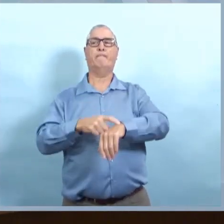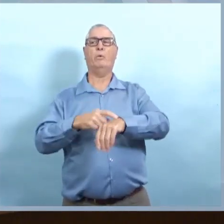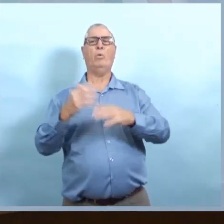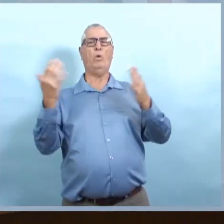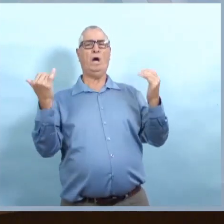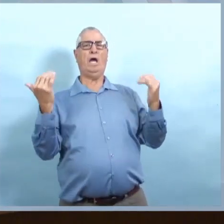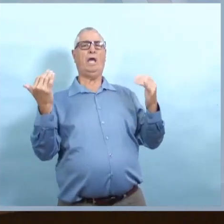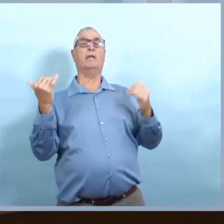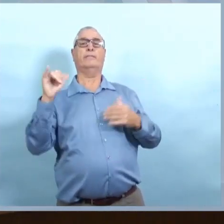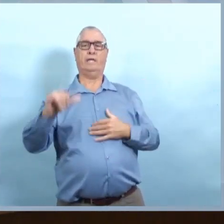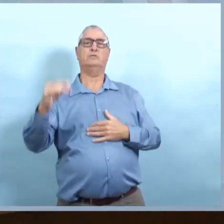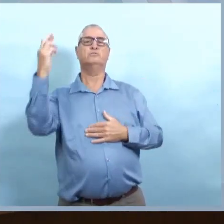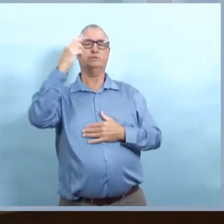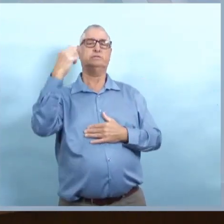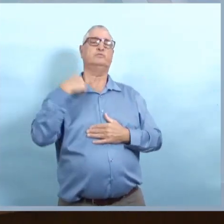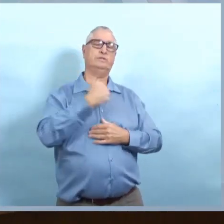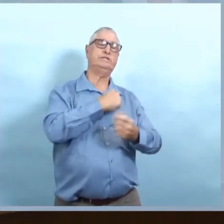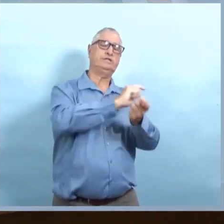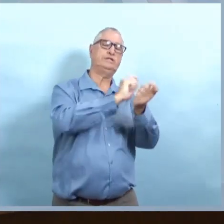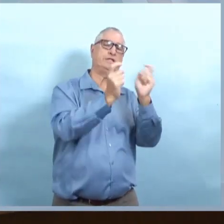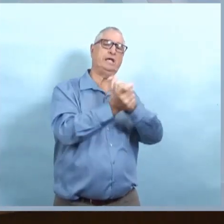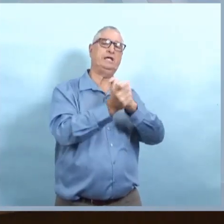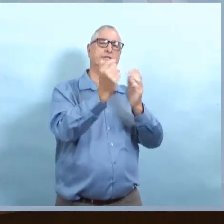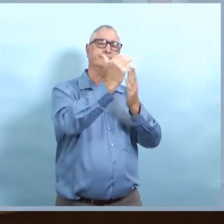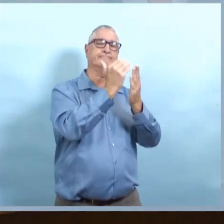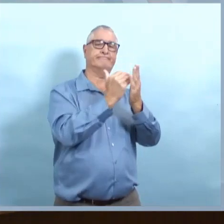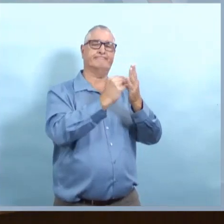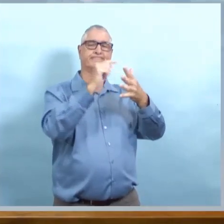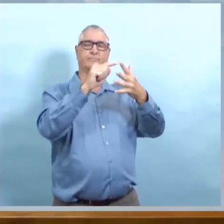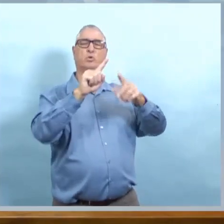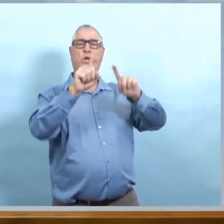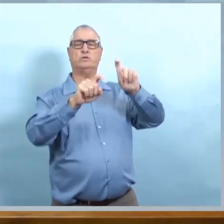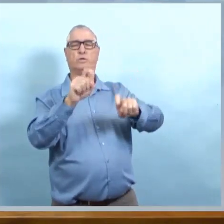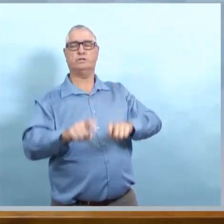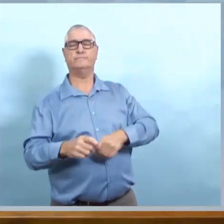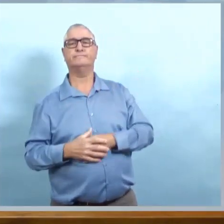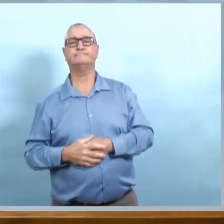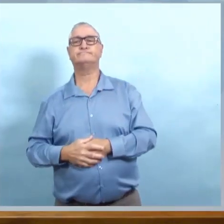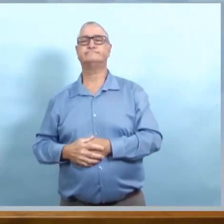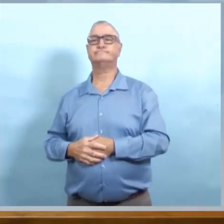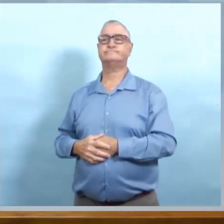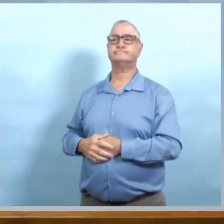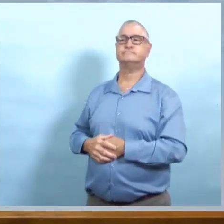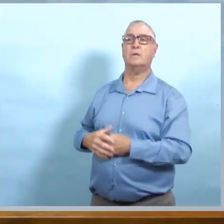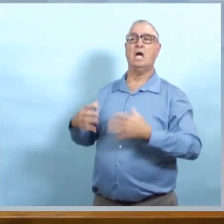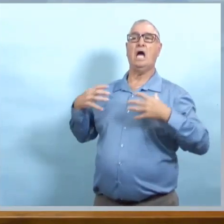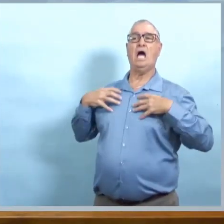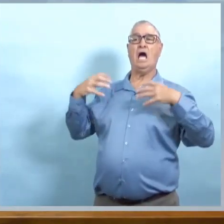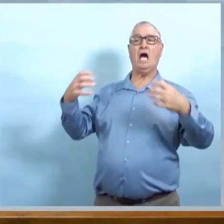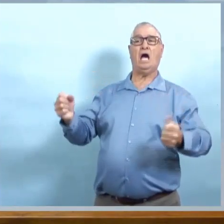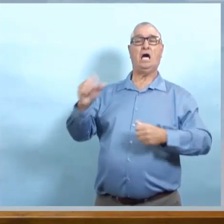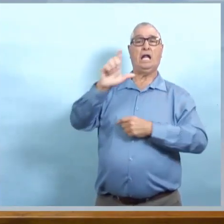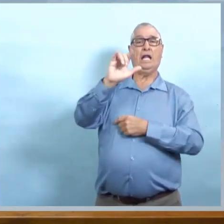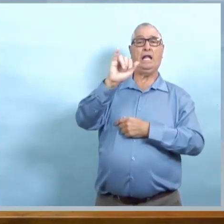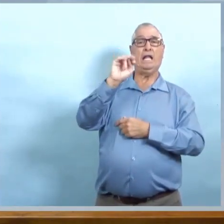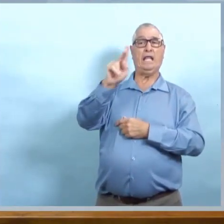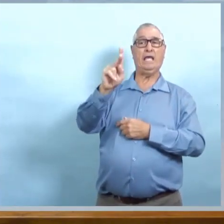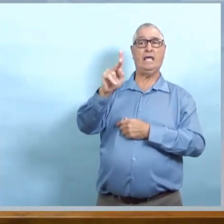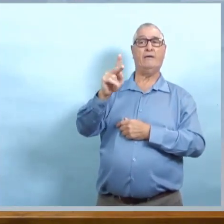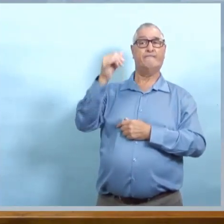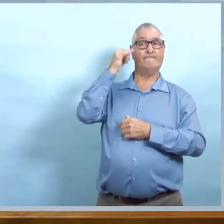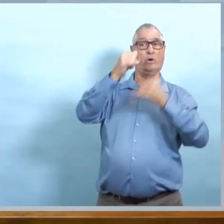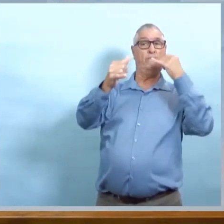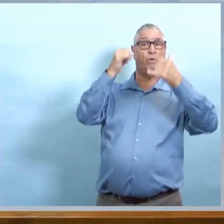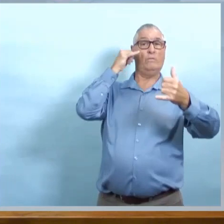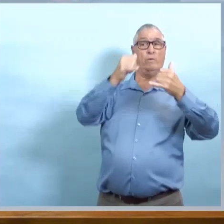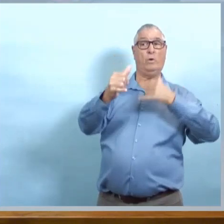des situations uniques que nous avons vues où on voyait une certaine tendance où les gens sortaient pendant qu'ils étaient symptomatiques